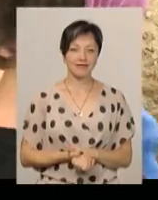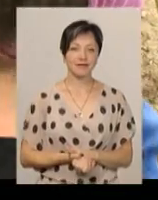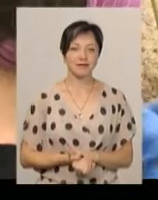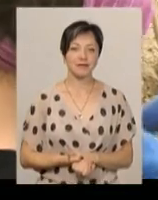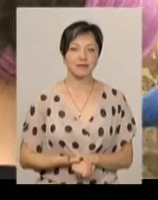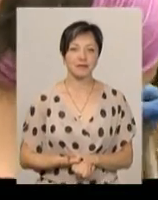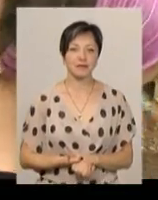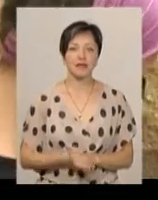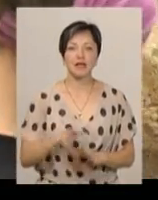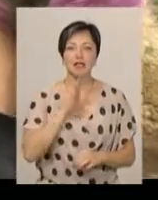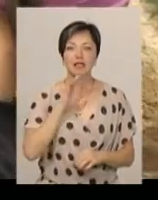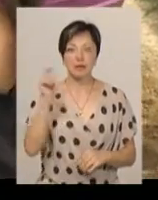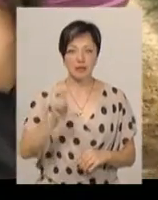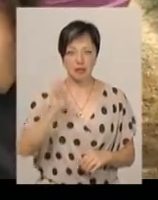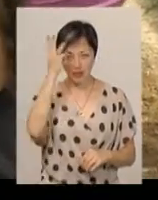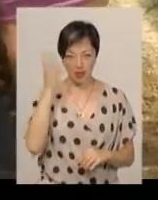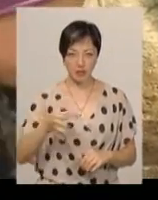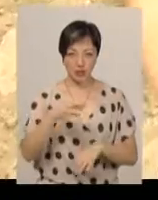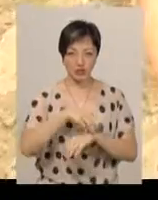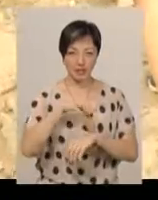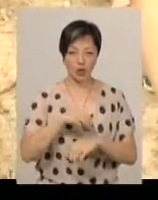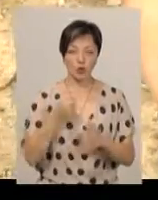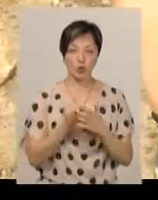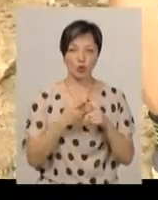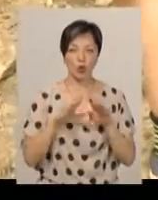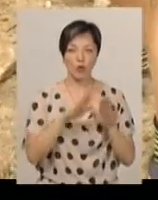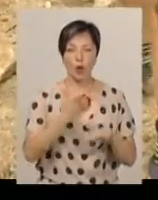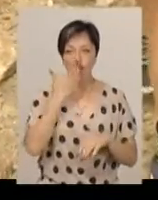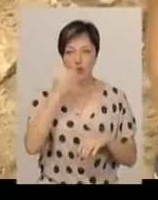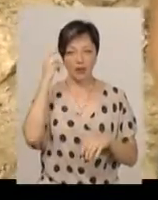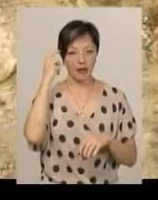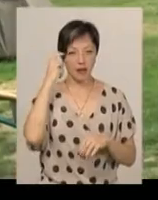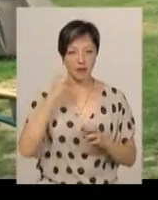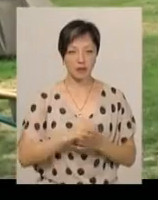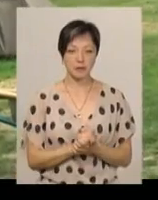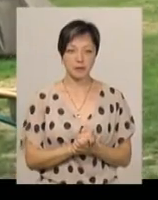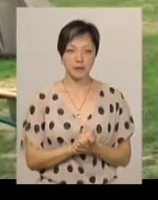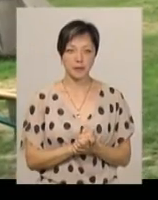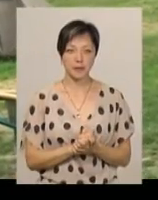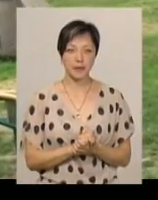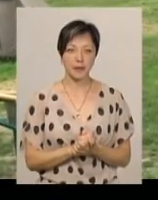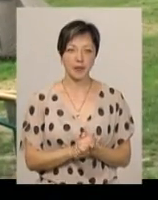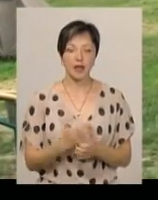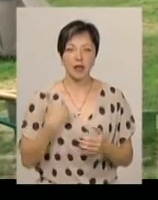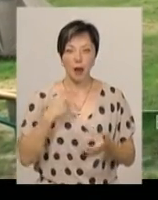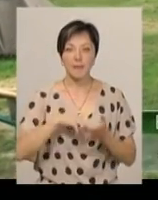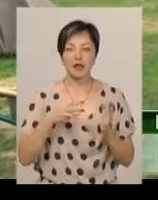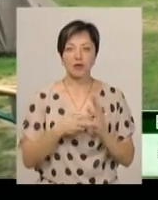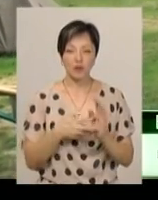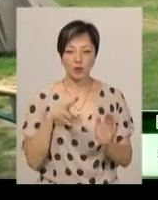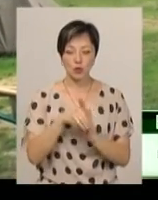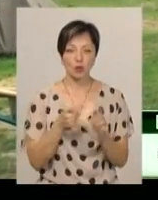Еліан Прайсвек також приїхала на Хмельниччину зі Швейцарії. До цього побувала в Ужгороді та Києві. Я планувала